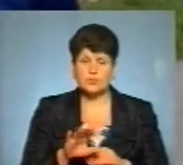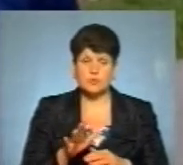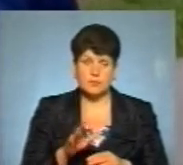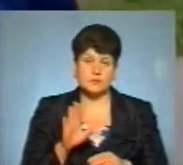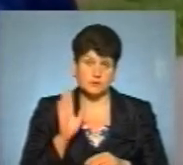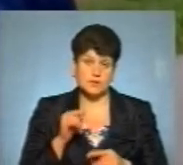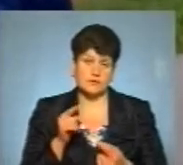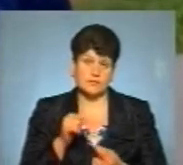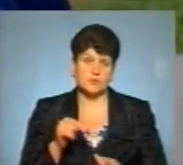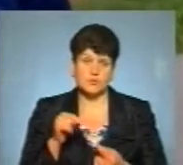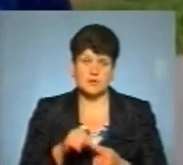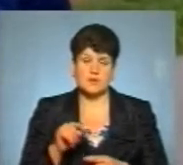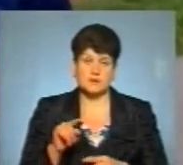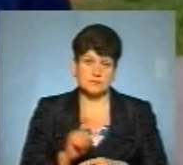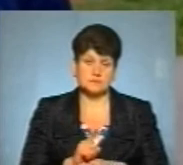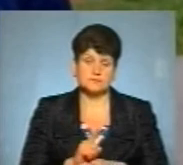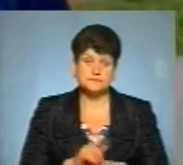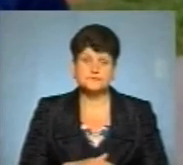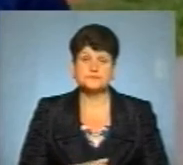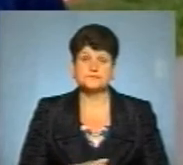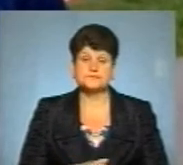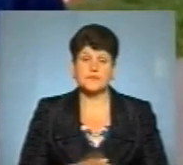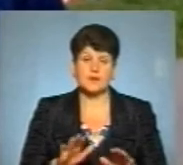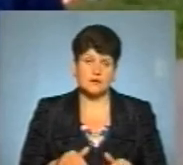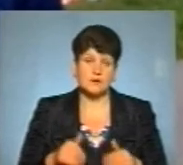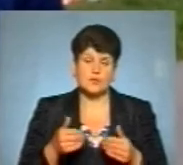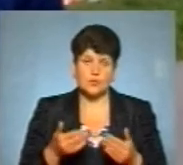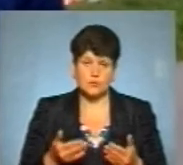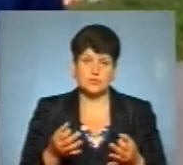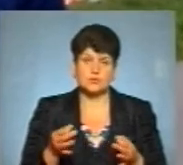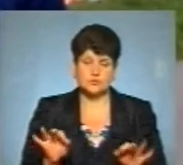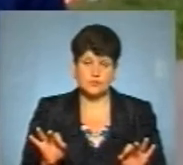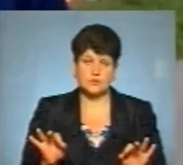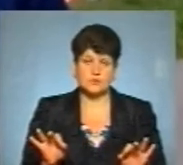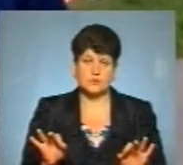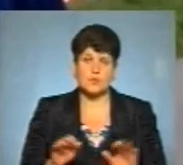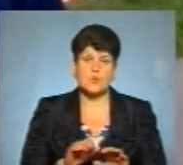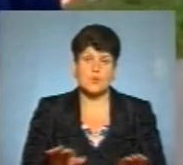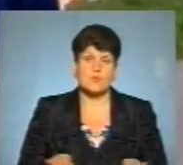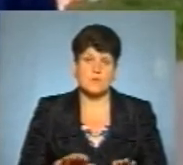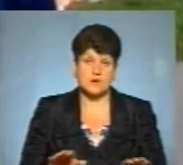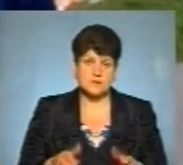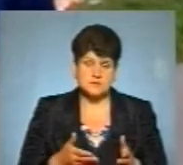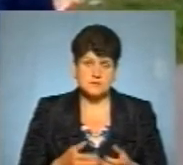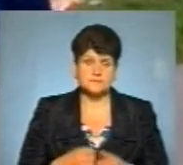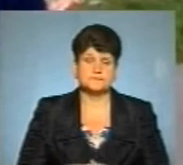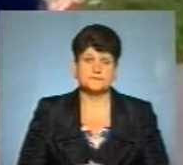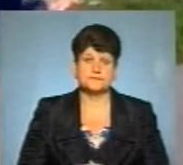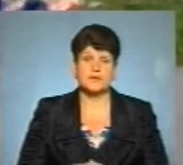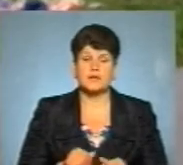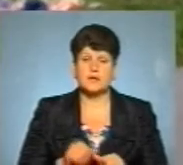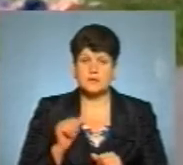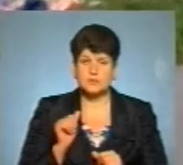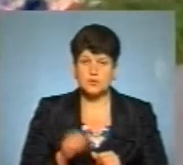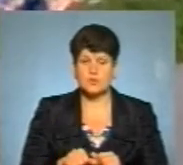відповідала вимогам, ось, тобто, рекомендовано, дозволено купатися. Ну, окрім того,